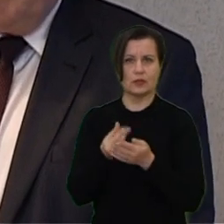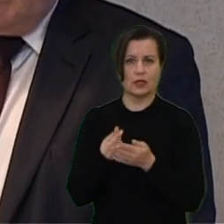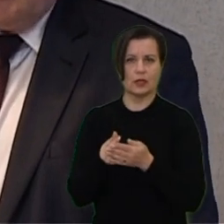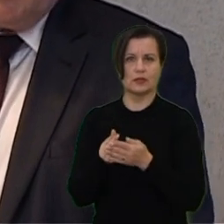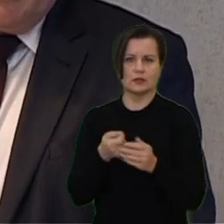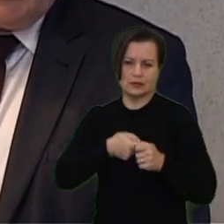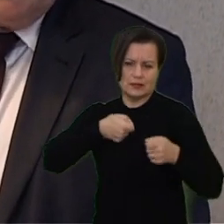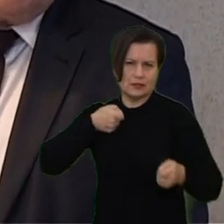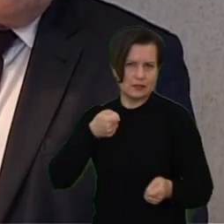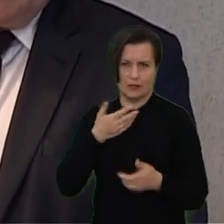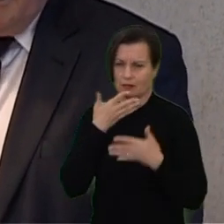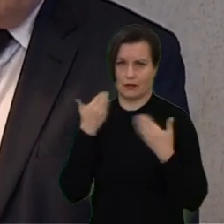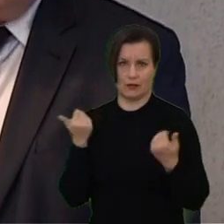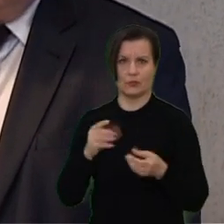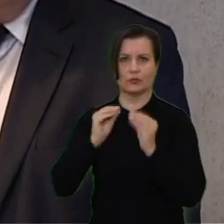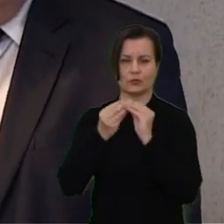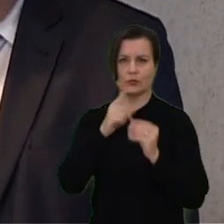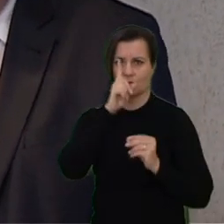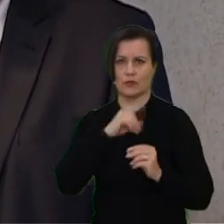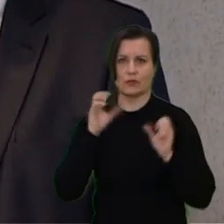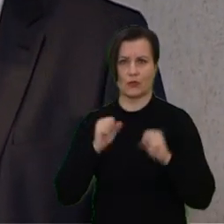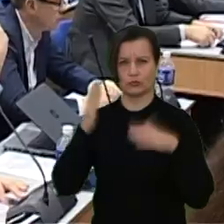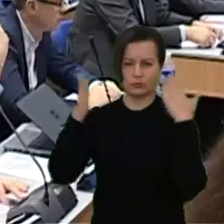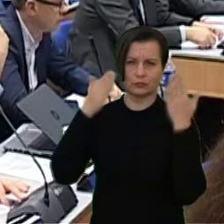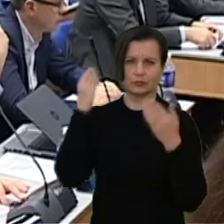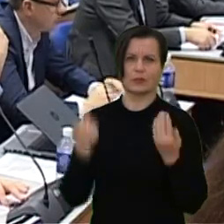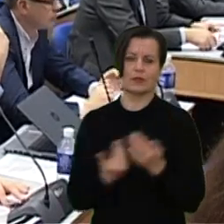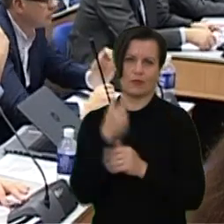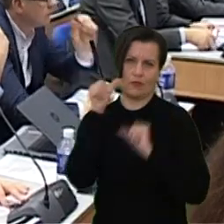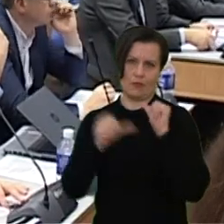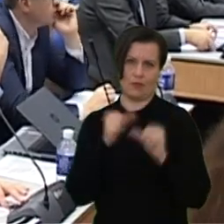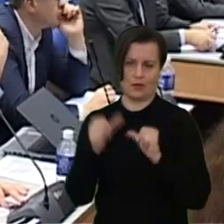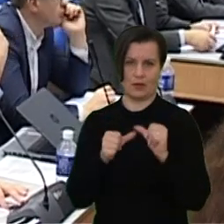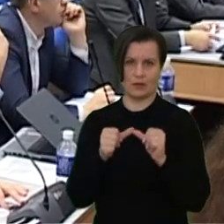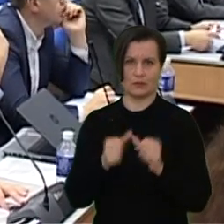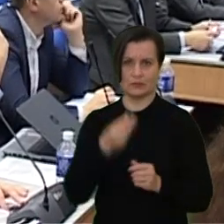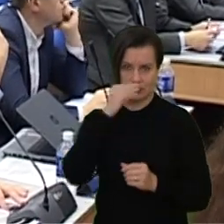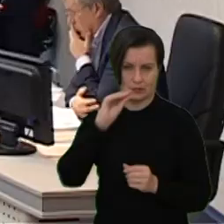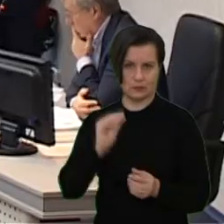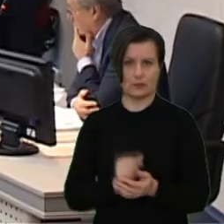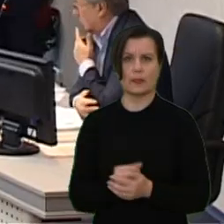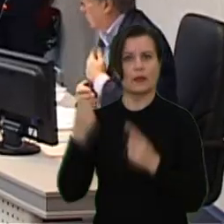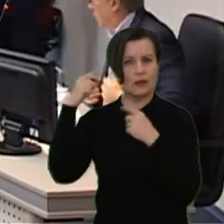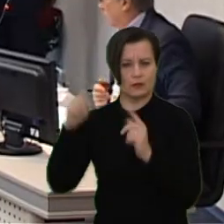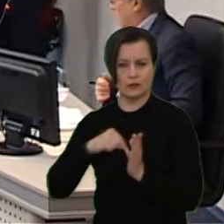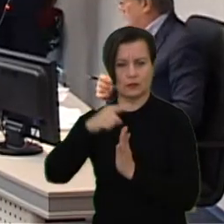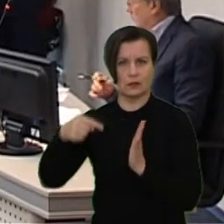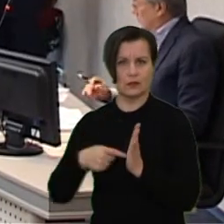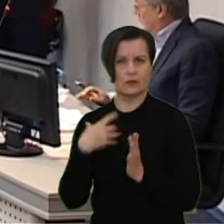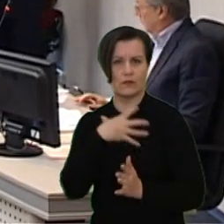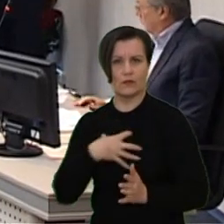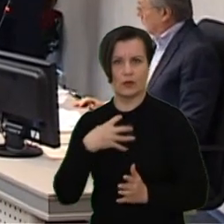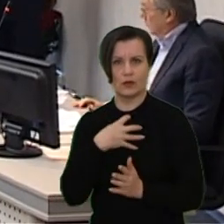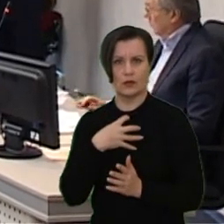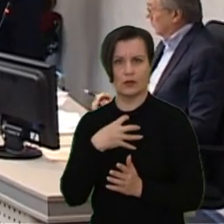grožio mėnesį neturės ir galės gerai, linksmais, tik naujosius metus. Toliau, aišku, svarbus klausimas